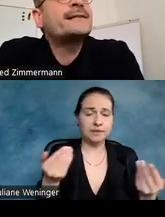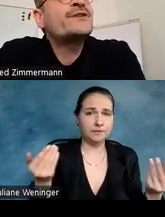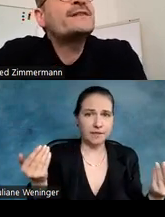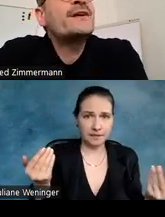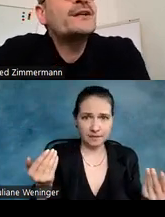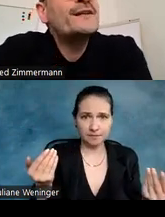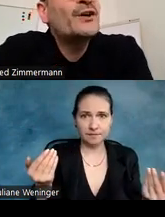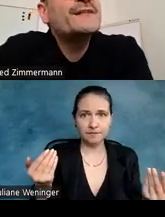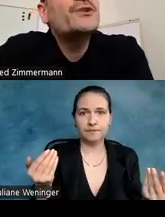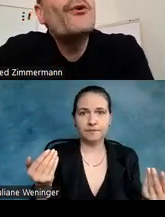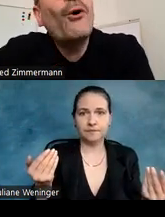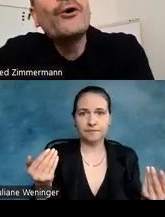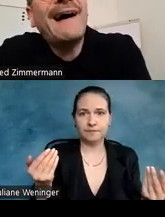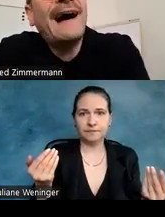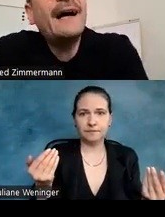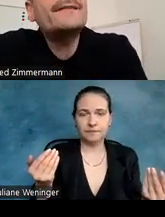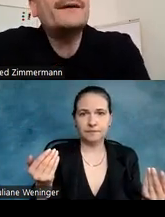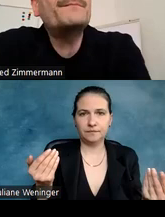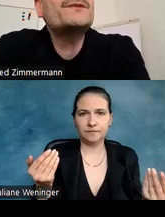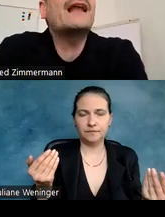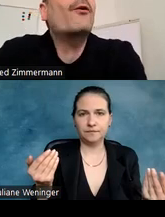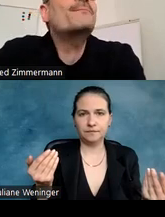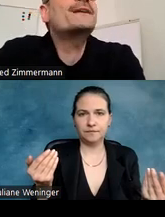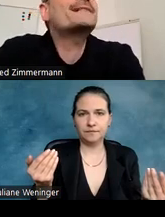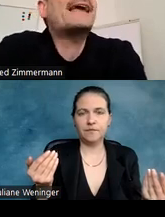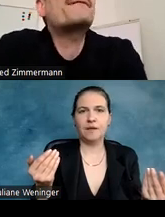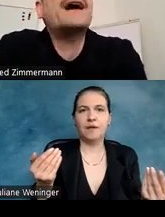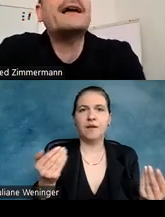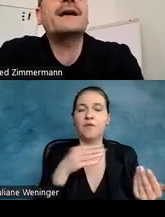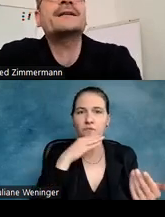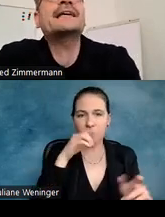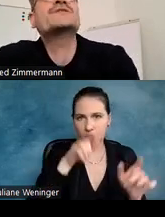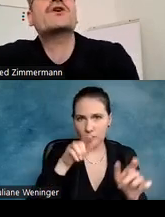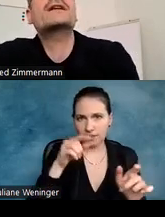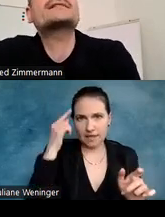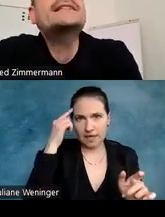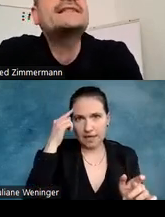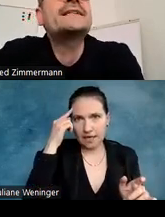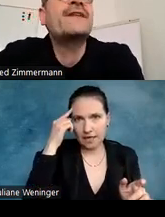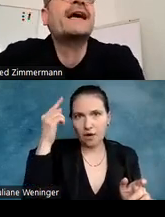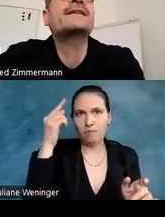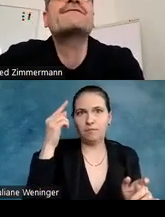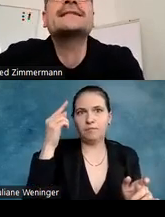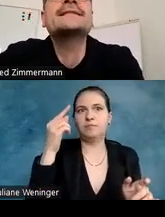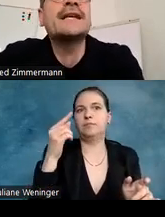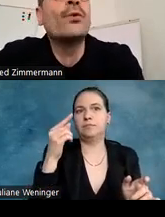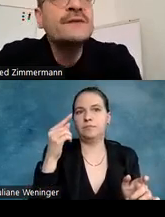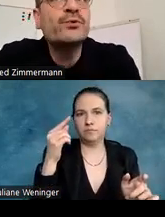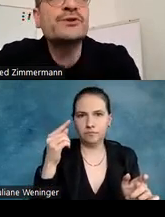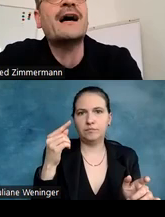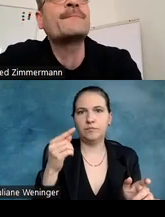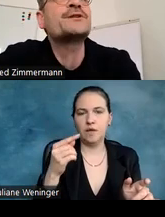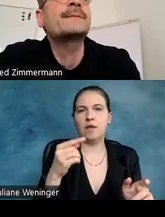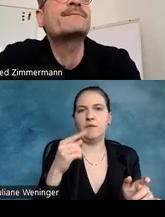schlimme Unart zu glauben, dass einfach Dinge besonders wichtig werden, wenn sie in